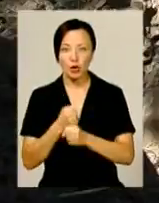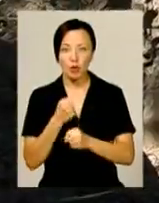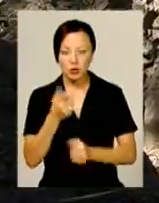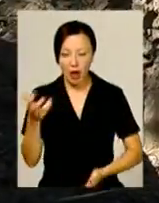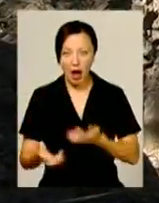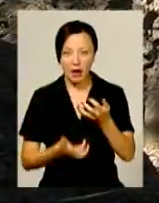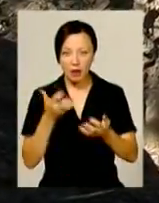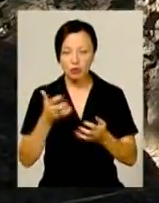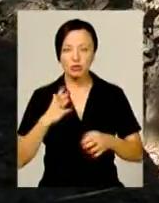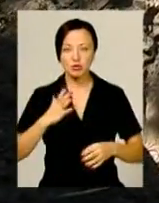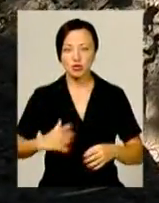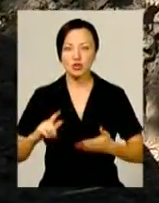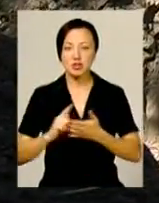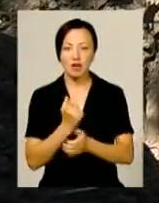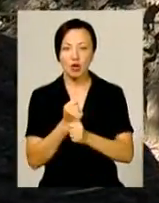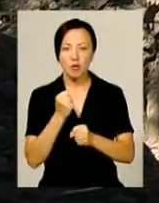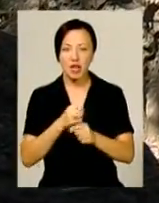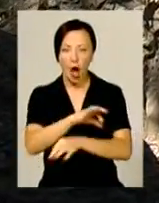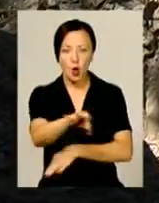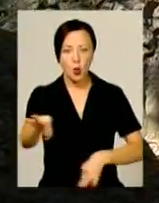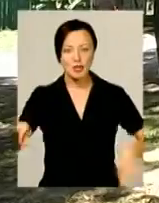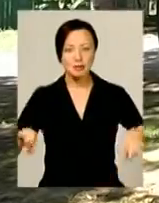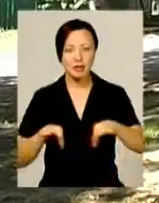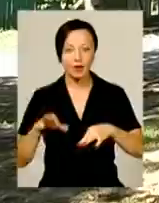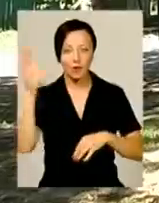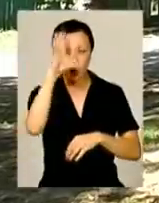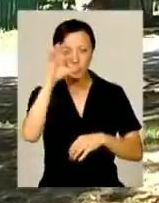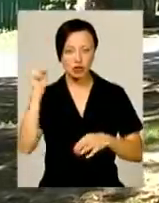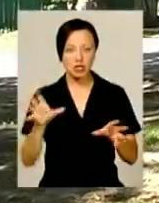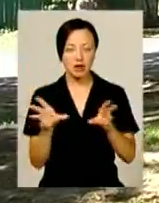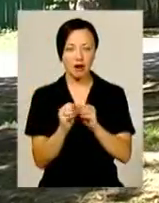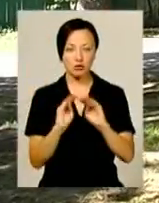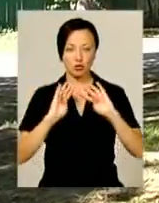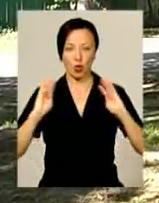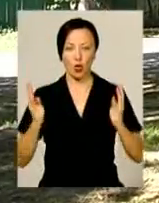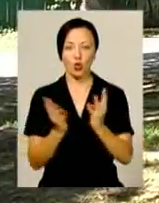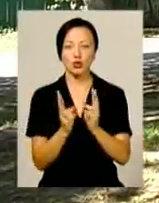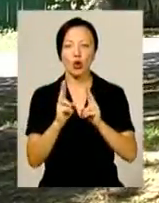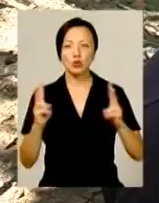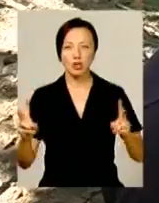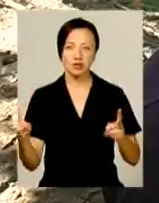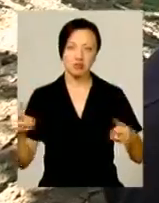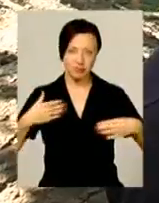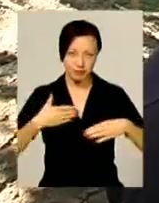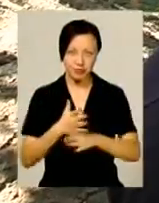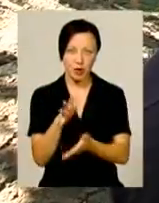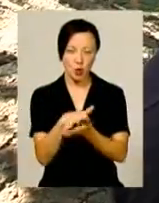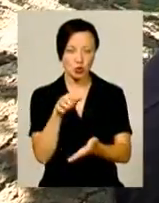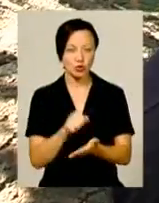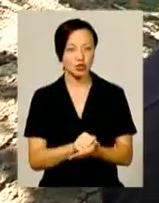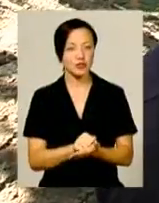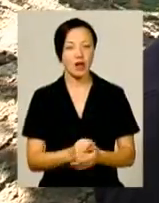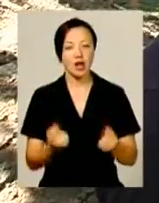археологи змушені заново робити розмітку, поза як вночі її разом з огорожею хтось розтрощив. На превеликий жаль,